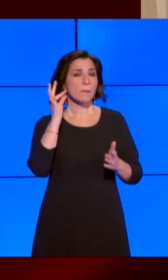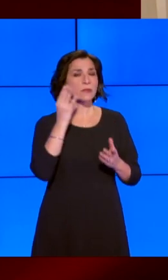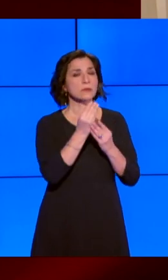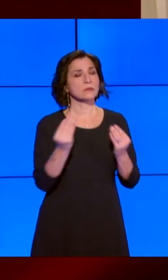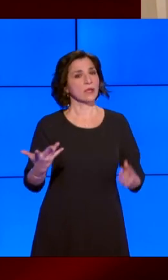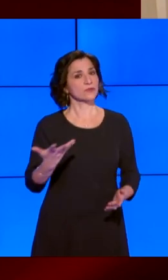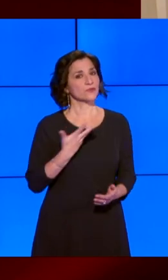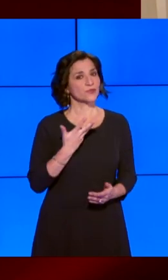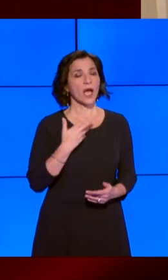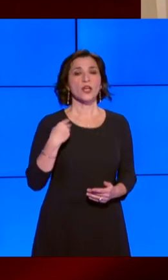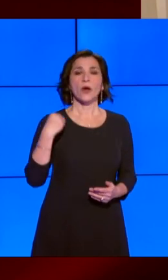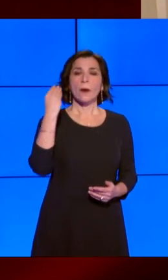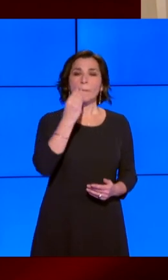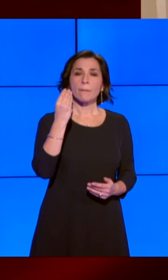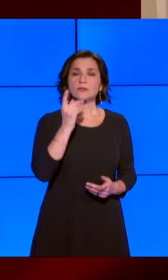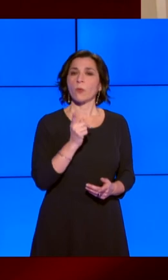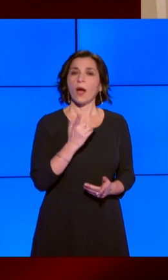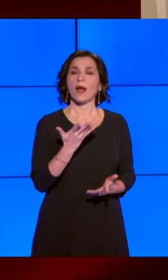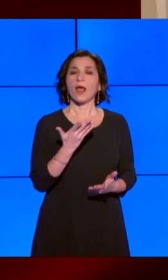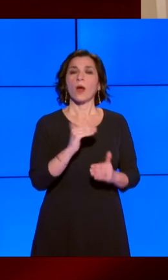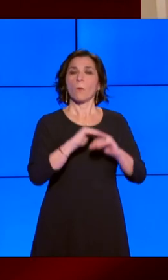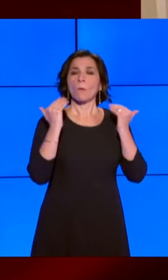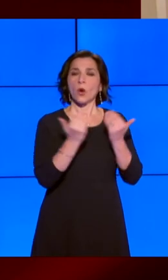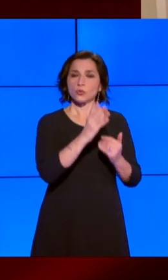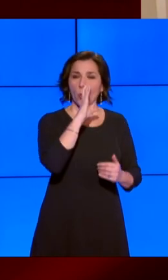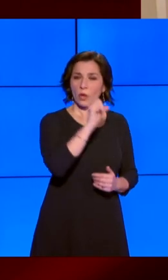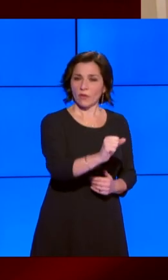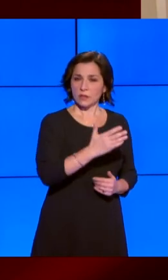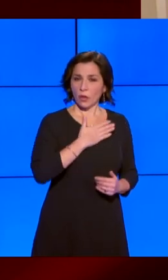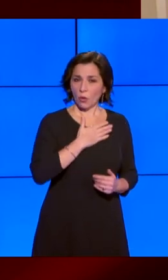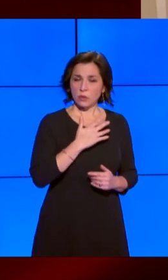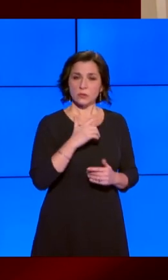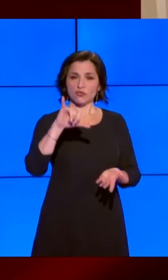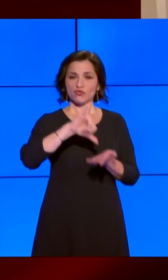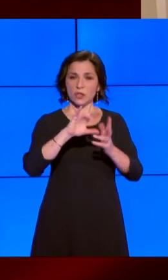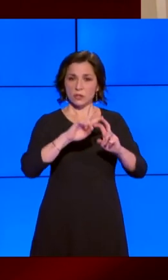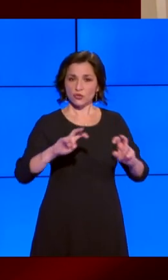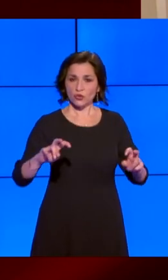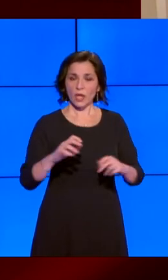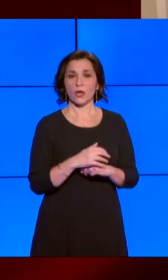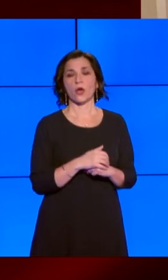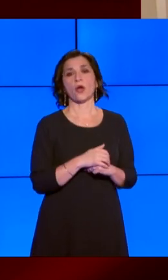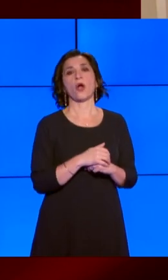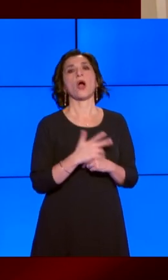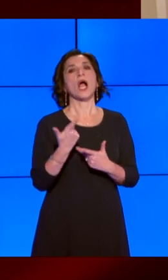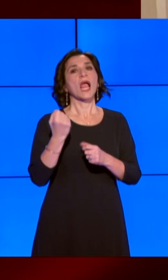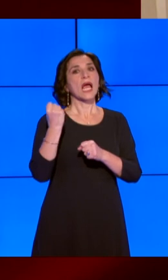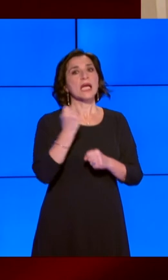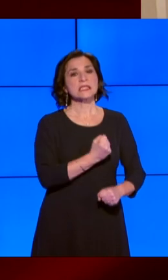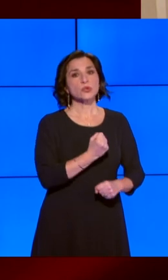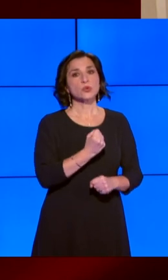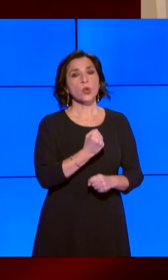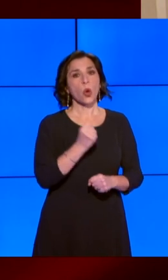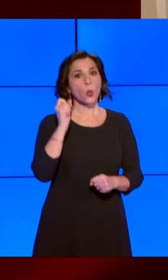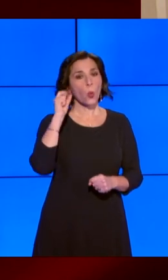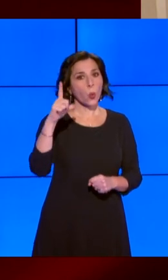altre al mondo delle nostre università, ai centri di ricerca, alle prestigiose istituzioni della cultura.